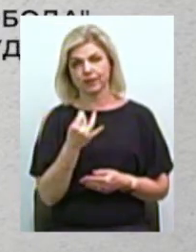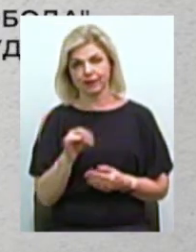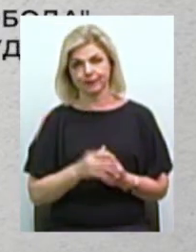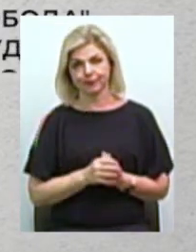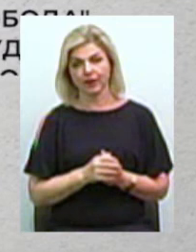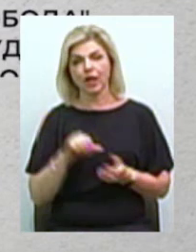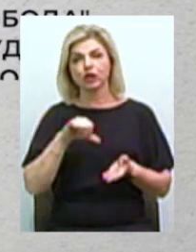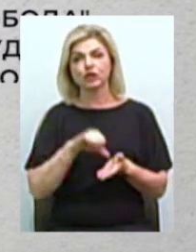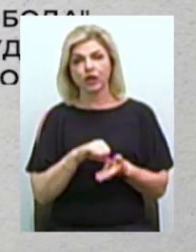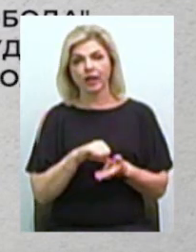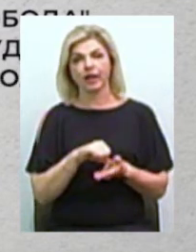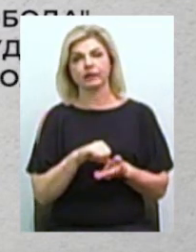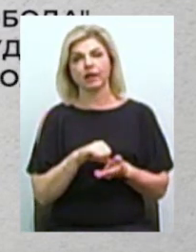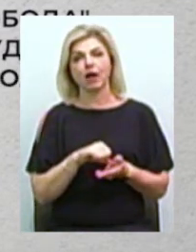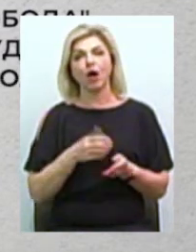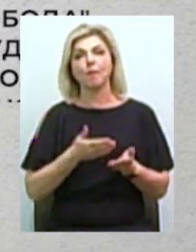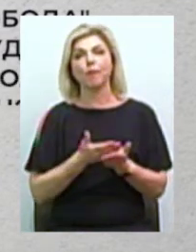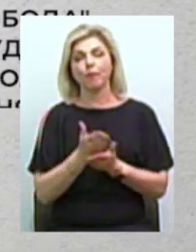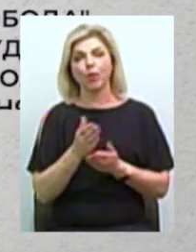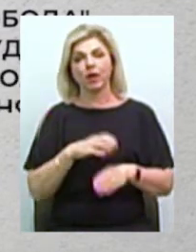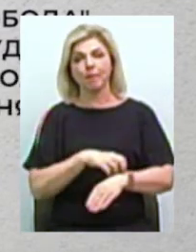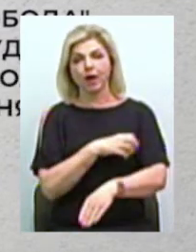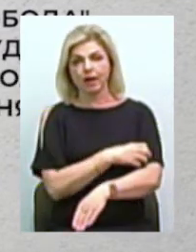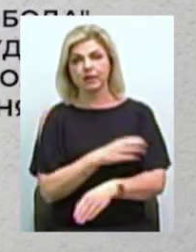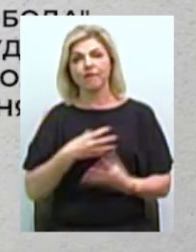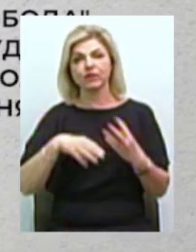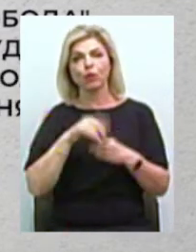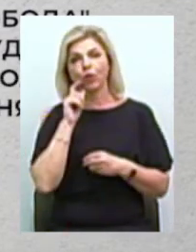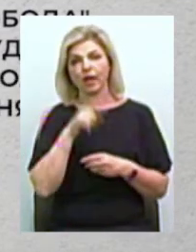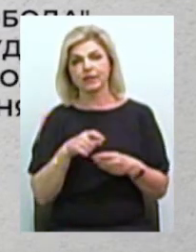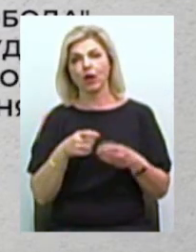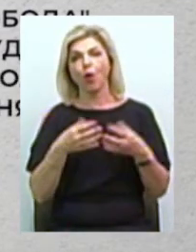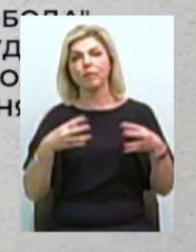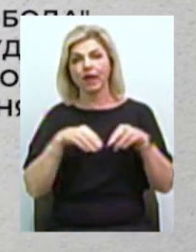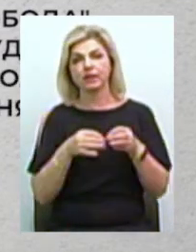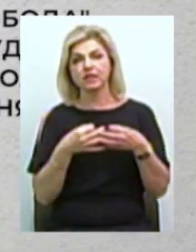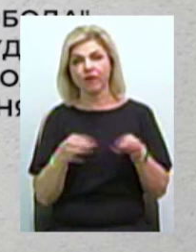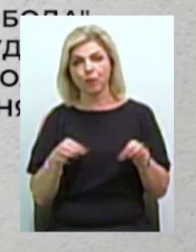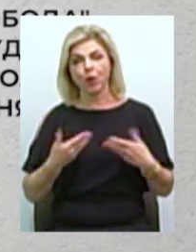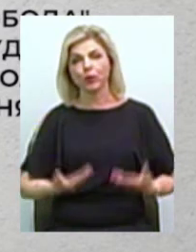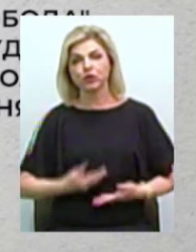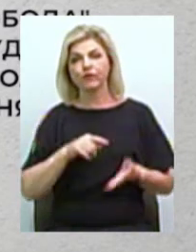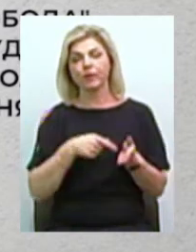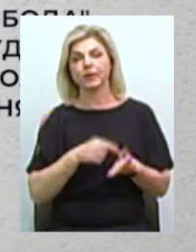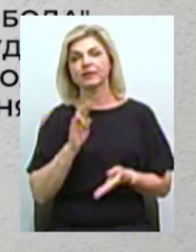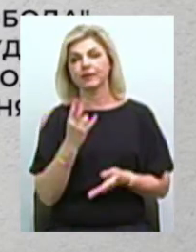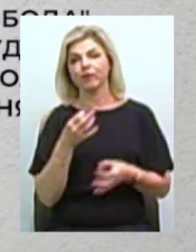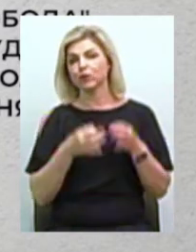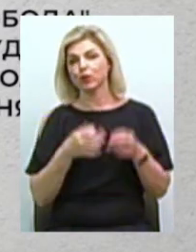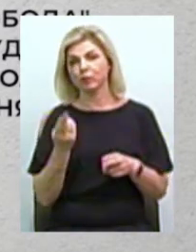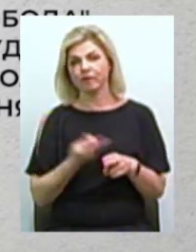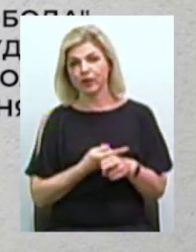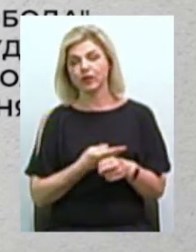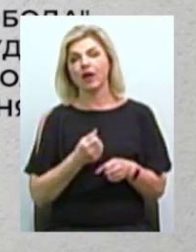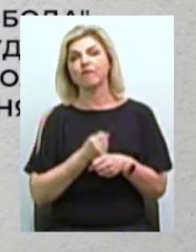Членкиня політичної партії Всеукраїнське об'єднання «Свобода» Проживає в місті Миколаїві Судимість відсутня,